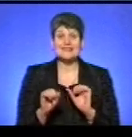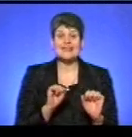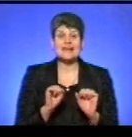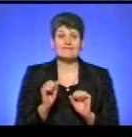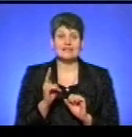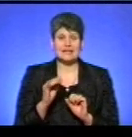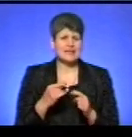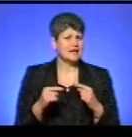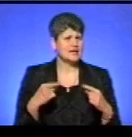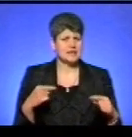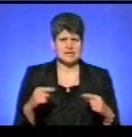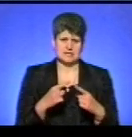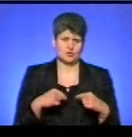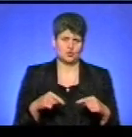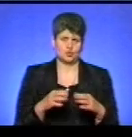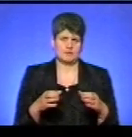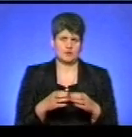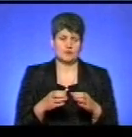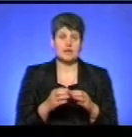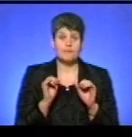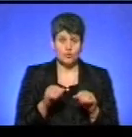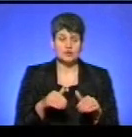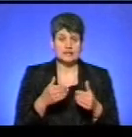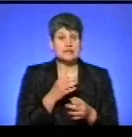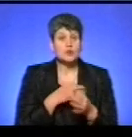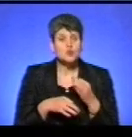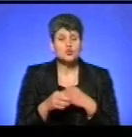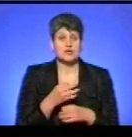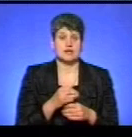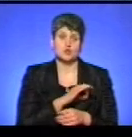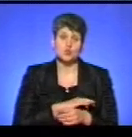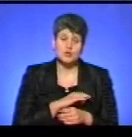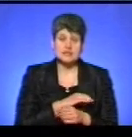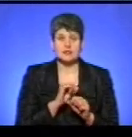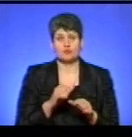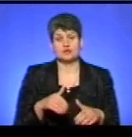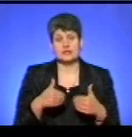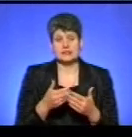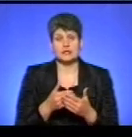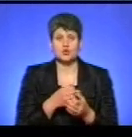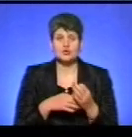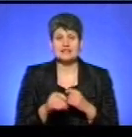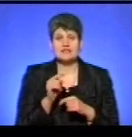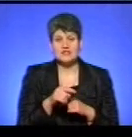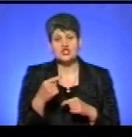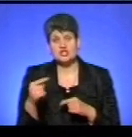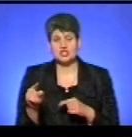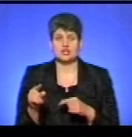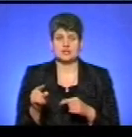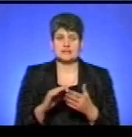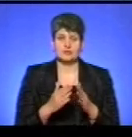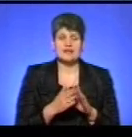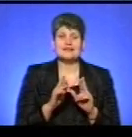різних структурних підрозділів, які можуть надати консультацію, юристи, які можуть надати консультації в тій чи іншій, як поступити